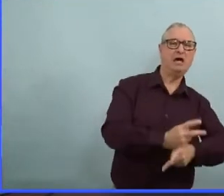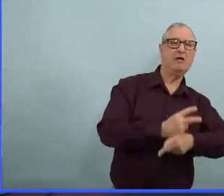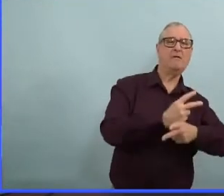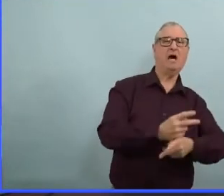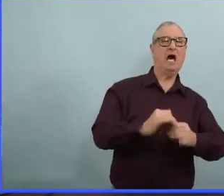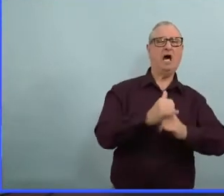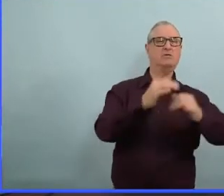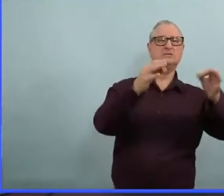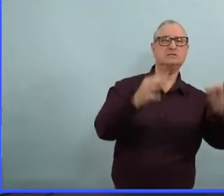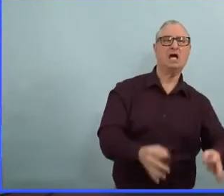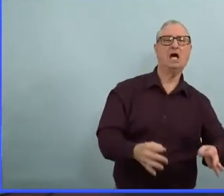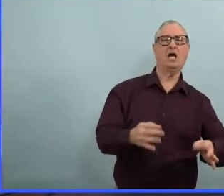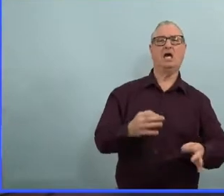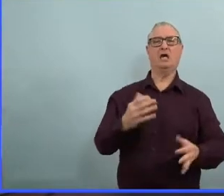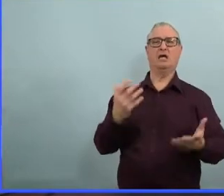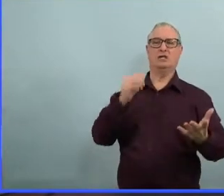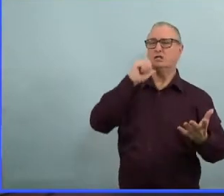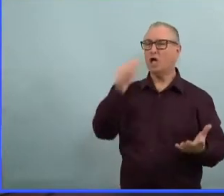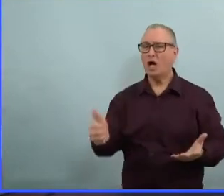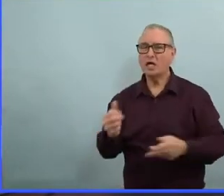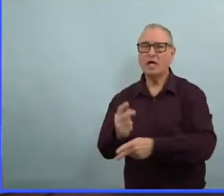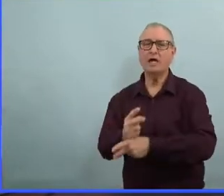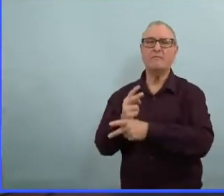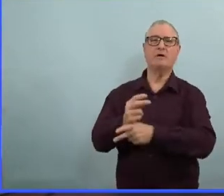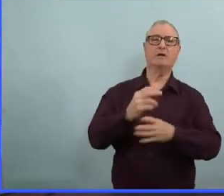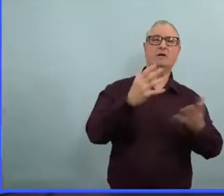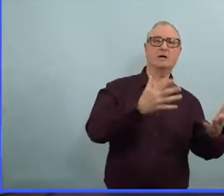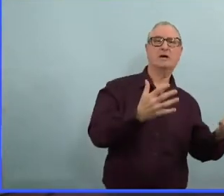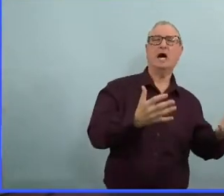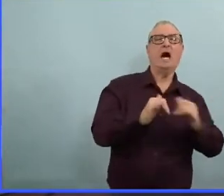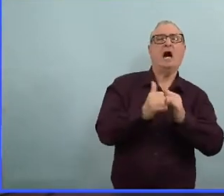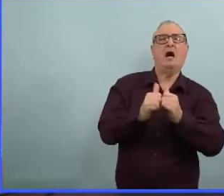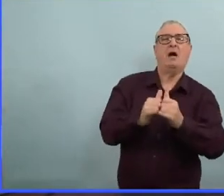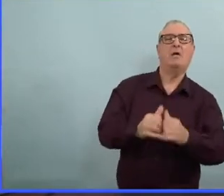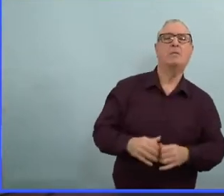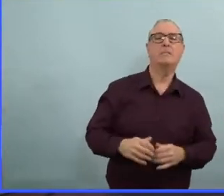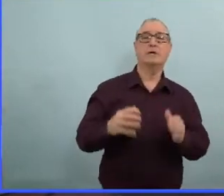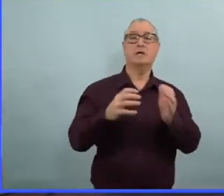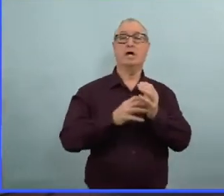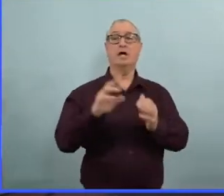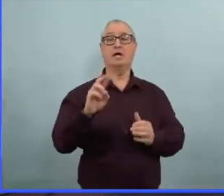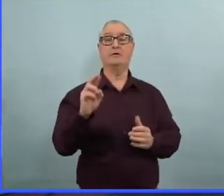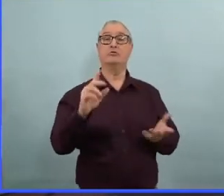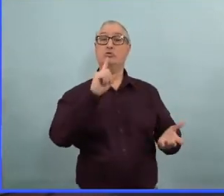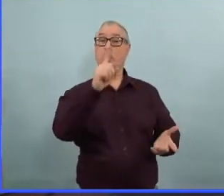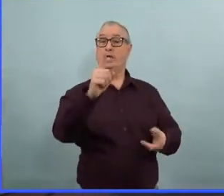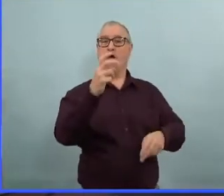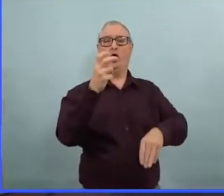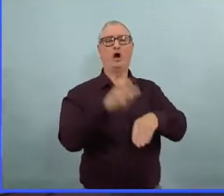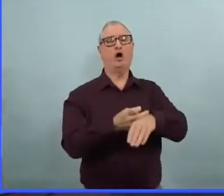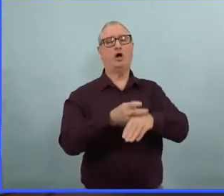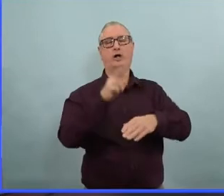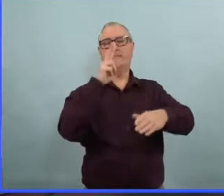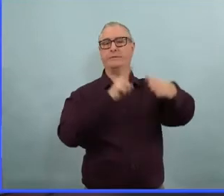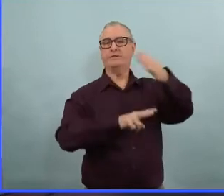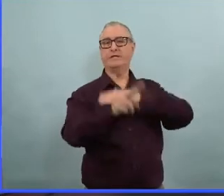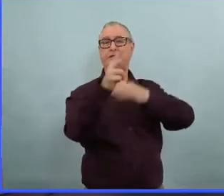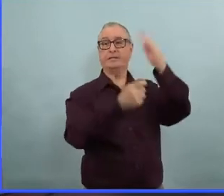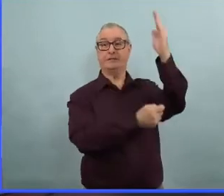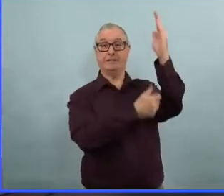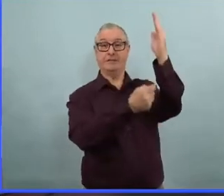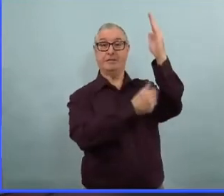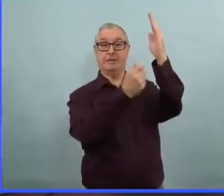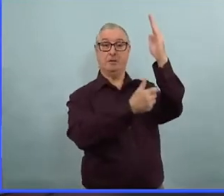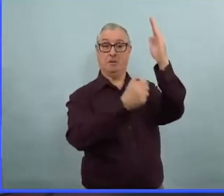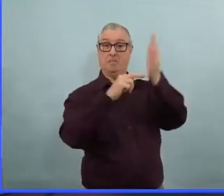comme vous le dites, effectivement, il y a une certaine imprévisibilité quand on commence à assouplir certaines mesures. Il n pas moyen d'éviter ça. C'est pour ça qu'on